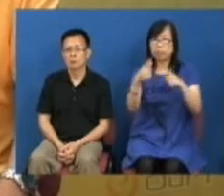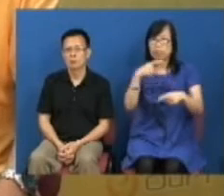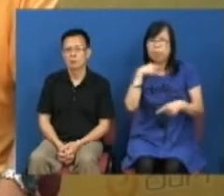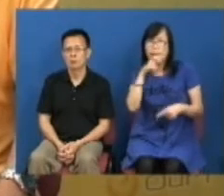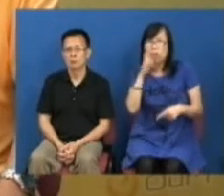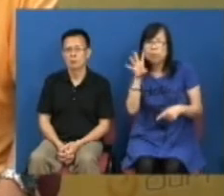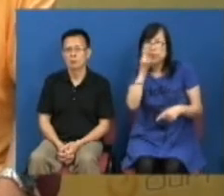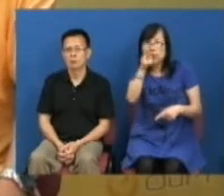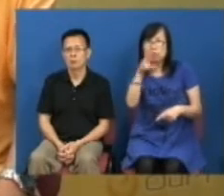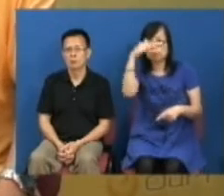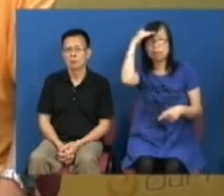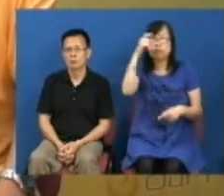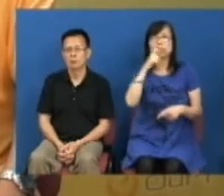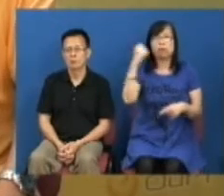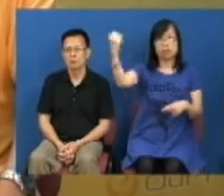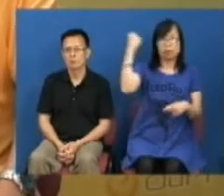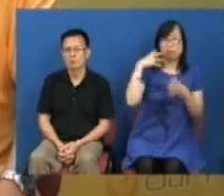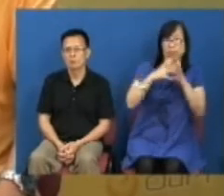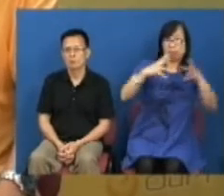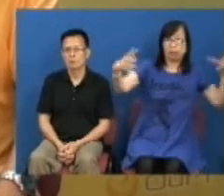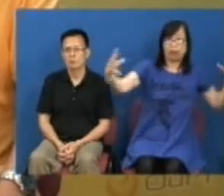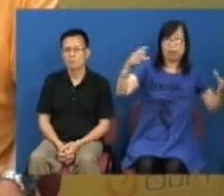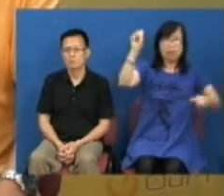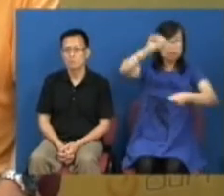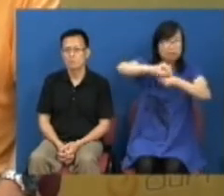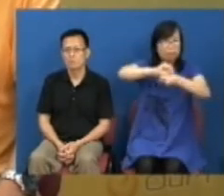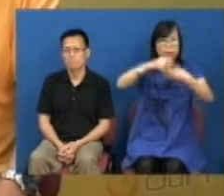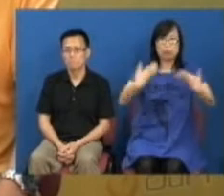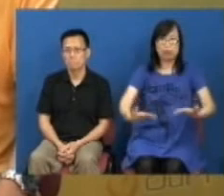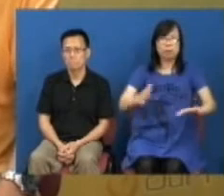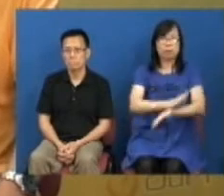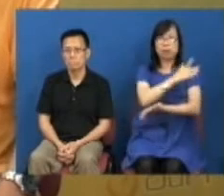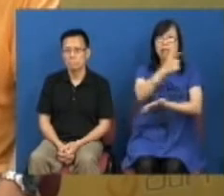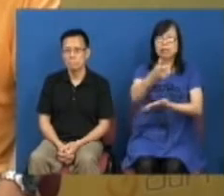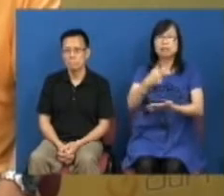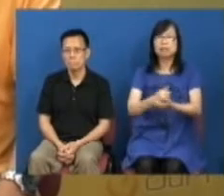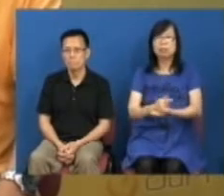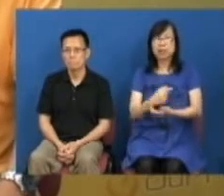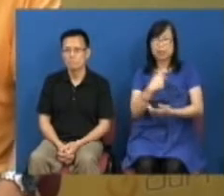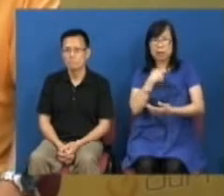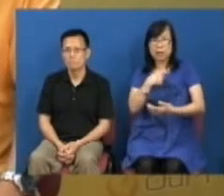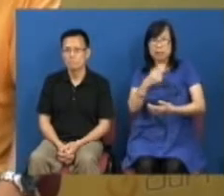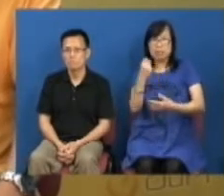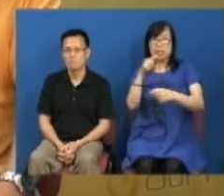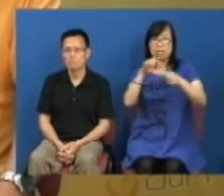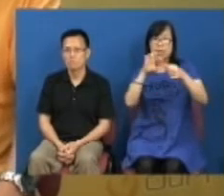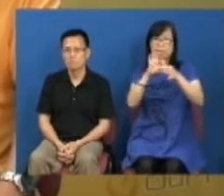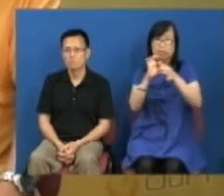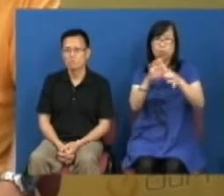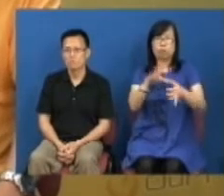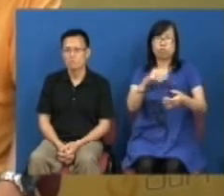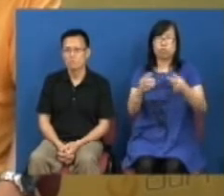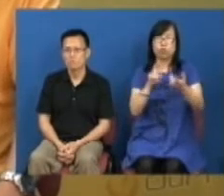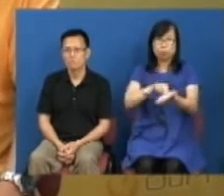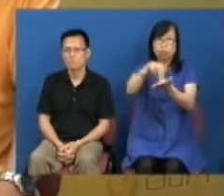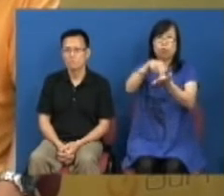警方的力度是有多大再加上今年真的有经验在前面就是支联会举办六四烛光晚